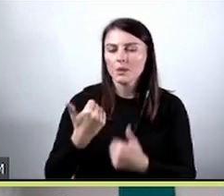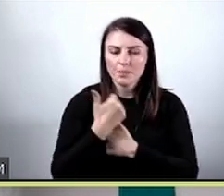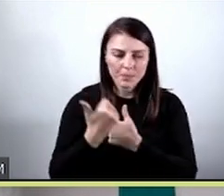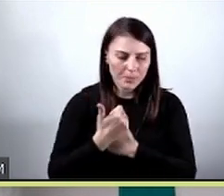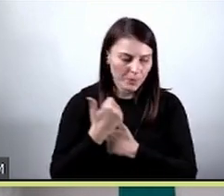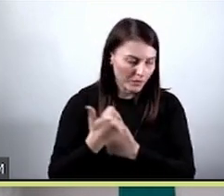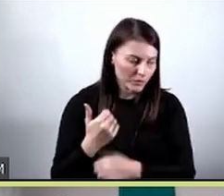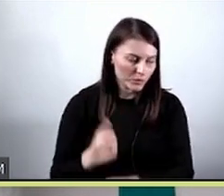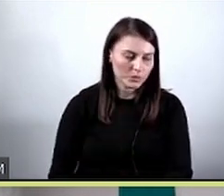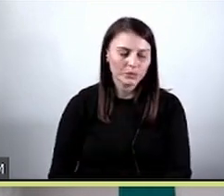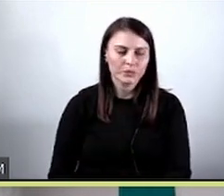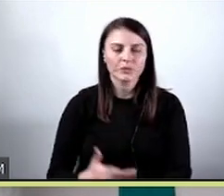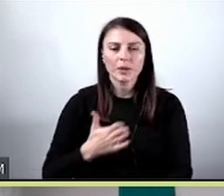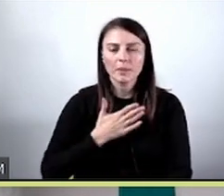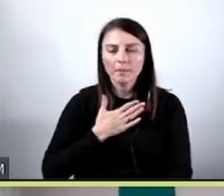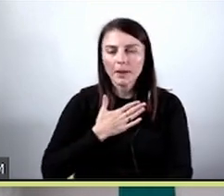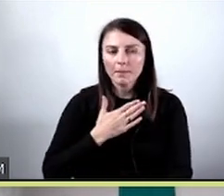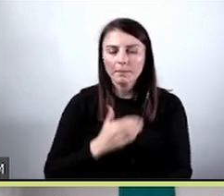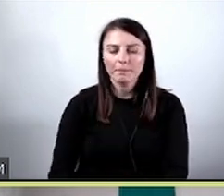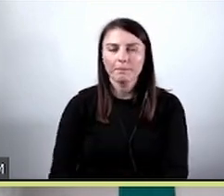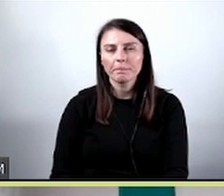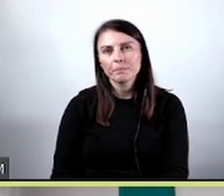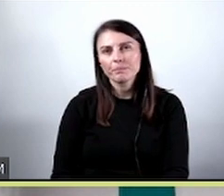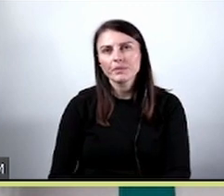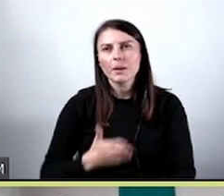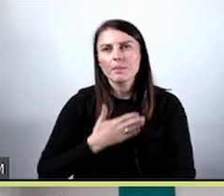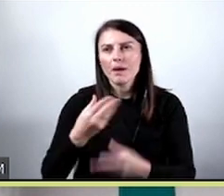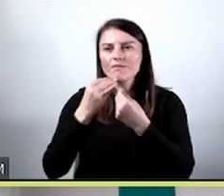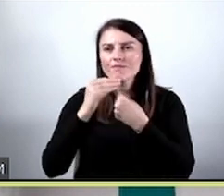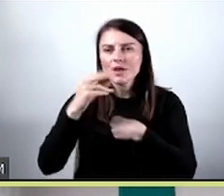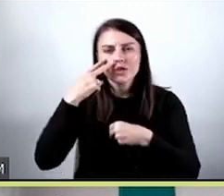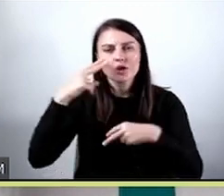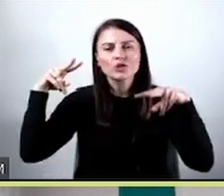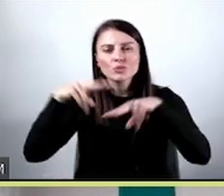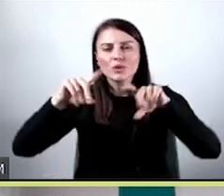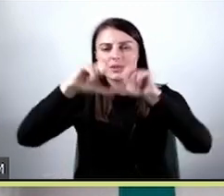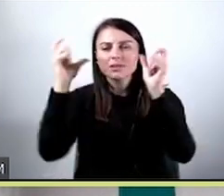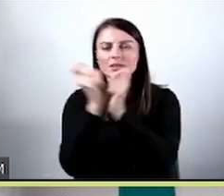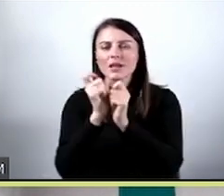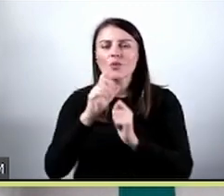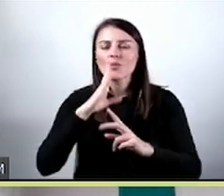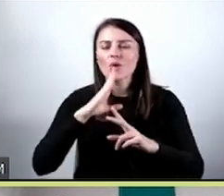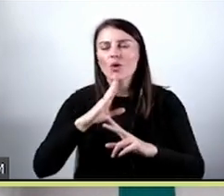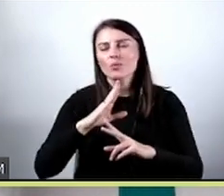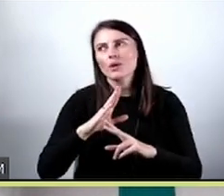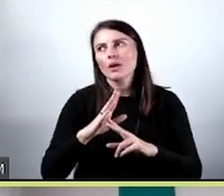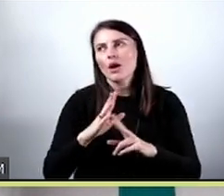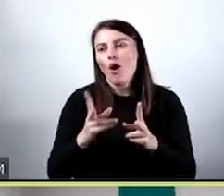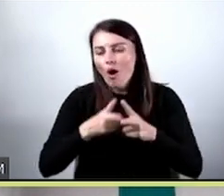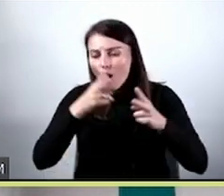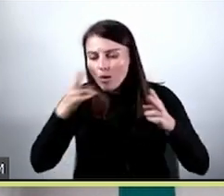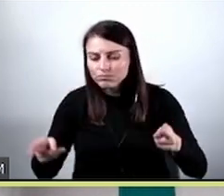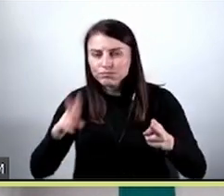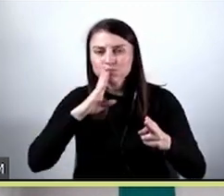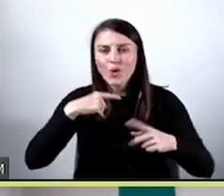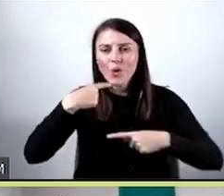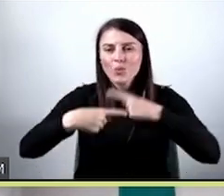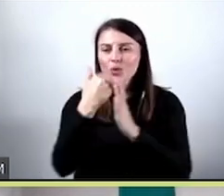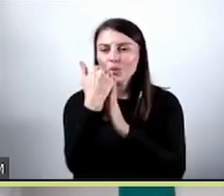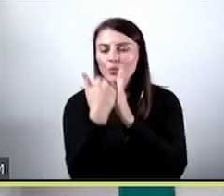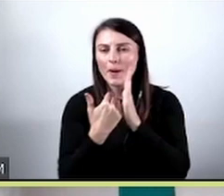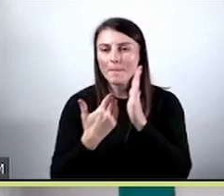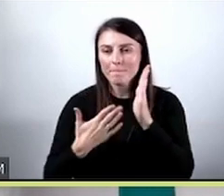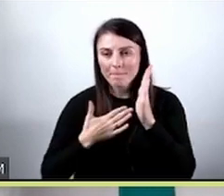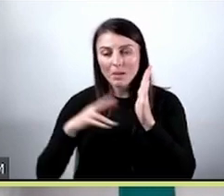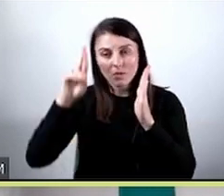posiadam może bardziej takie globalne spojrzenie na cały proces produkcji oprogramowania i mam świadomość tego,